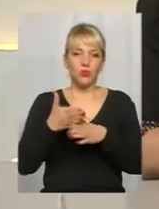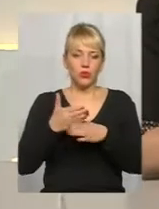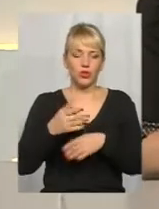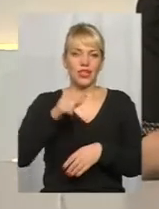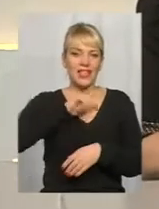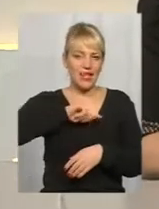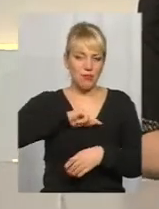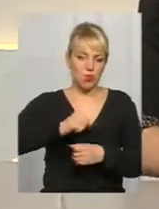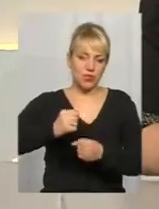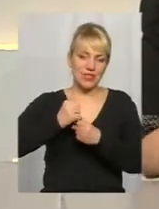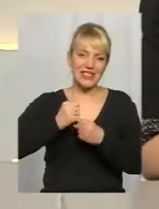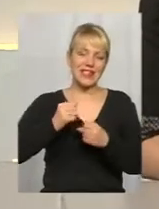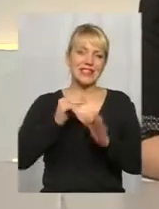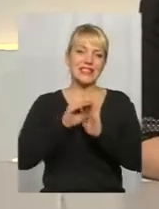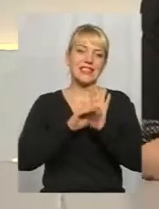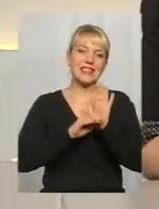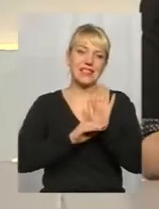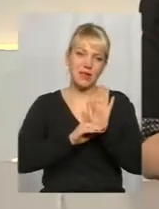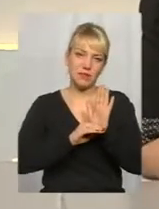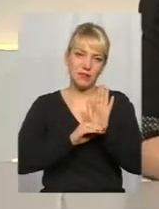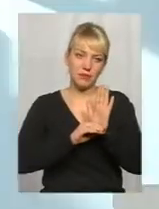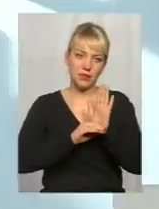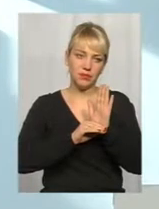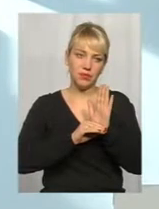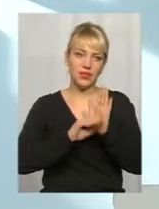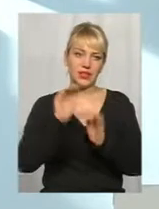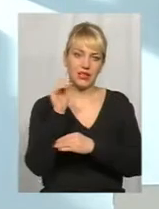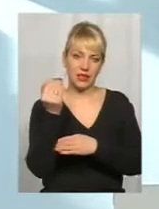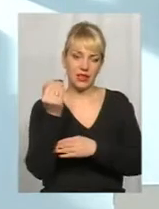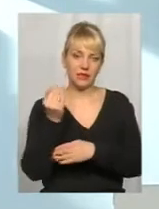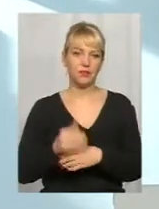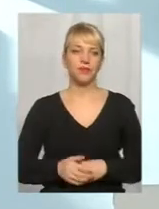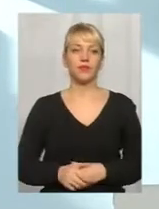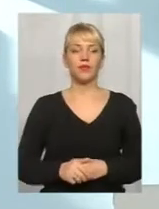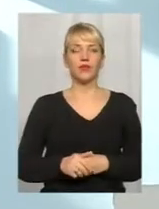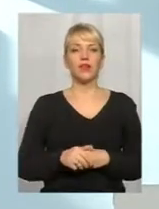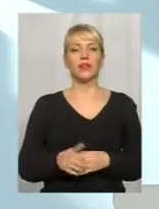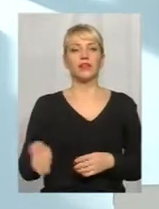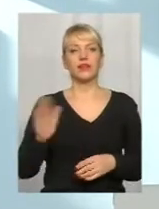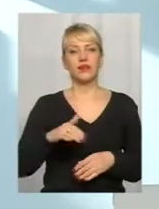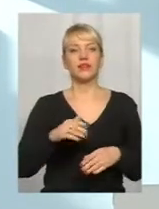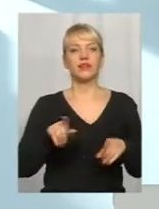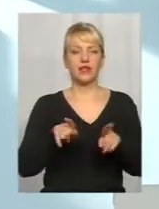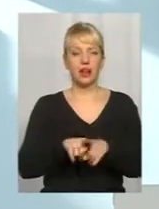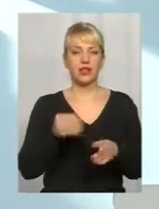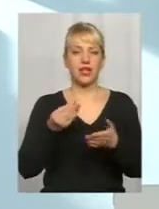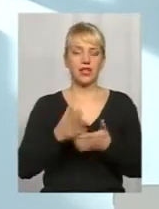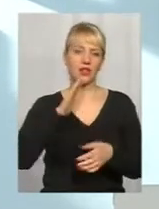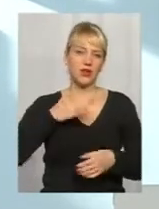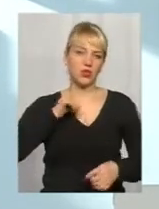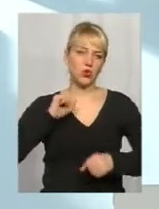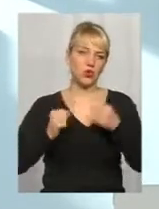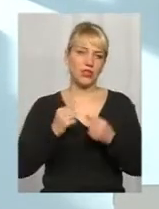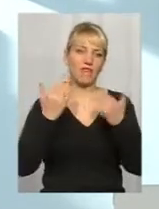дитини, чтобы... Плохая мысль. Значит, давайте так, дорогие мои друзья, давайте вы